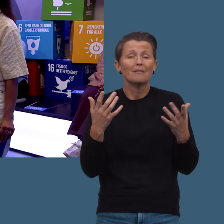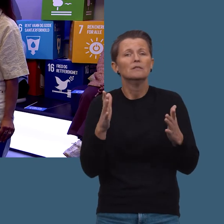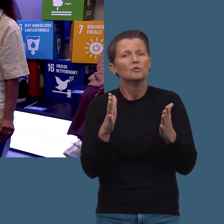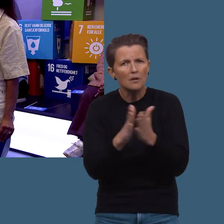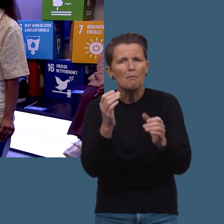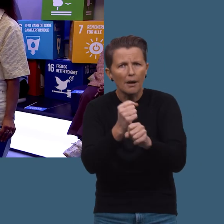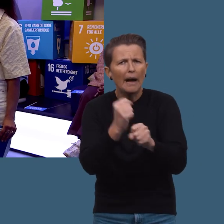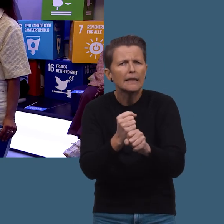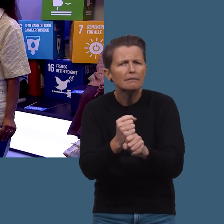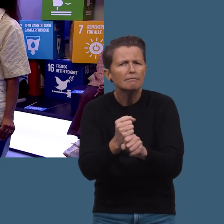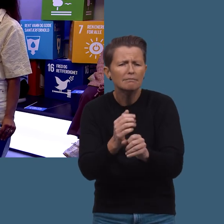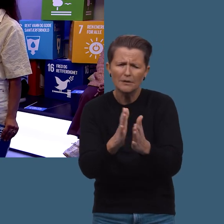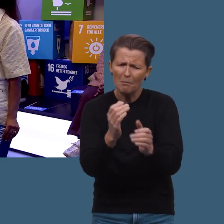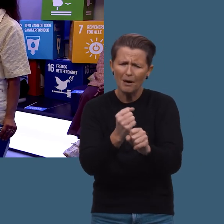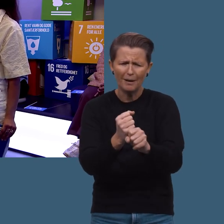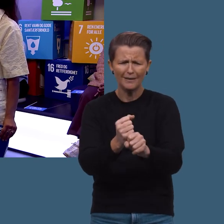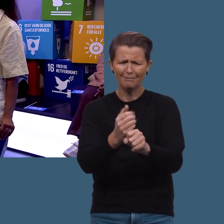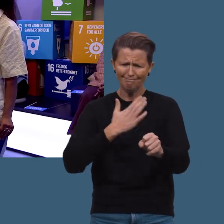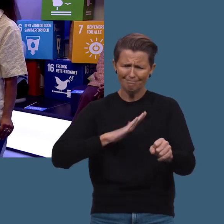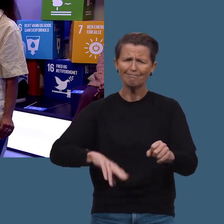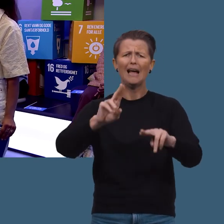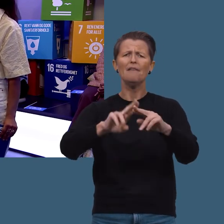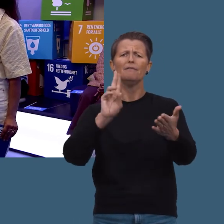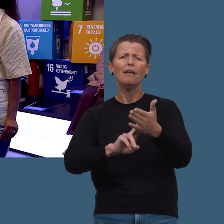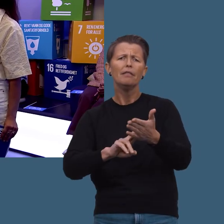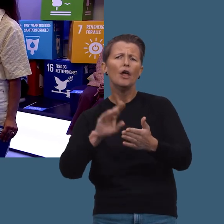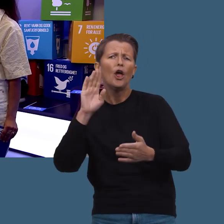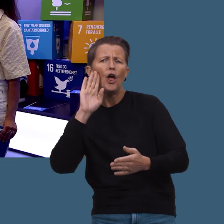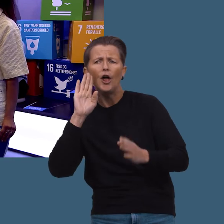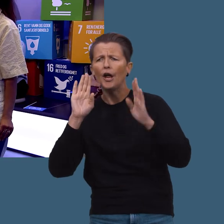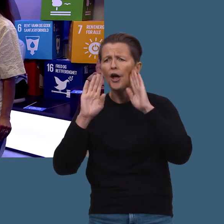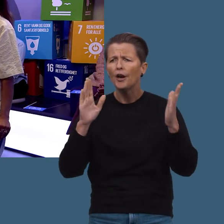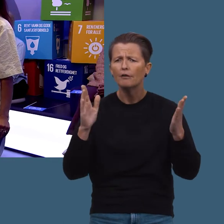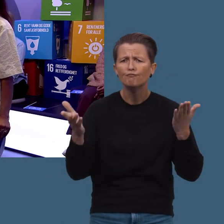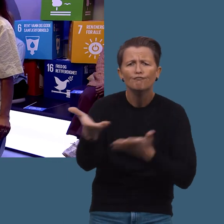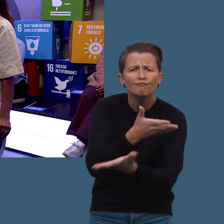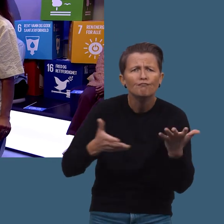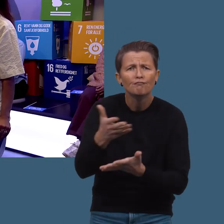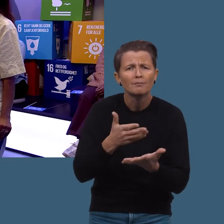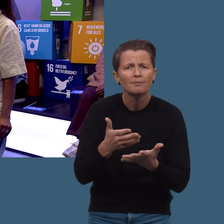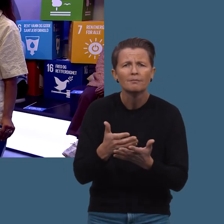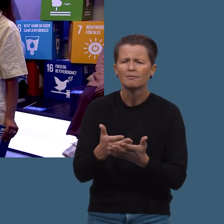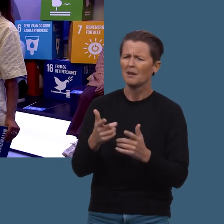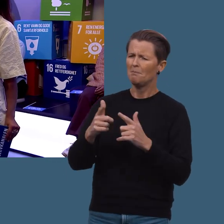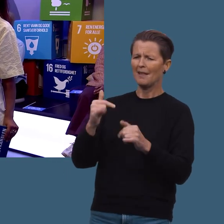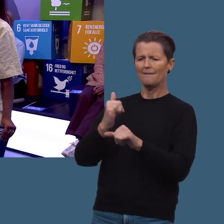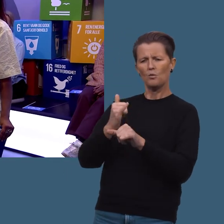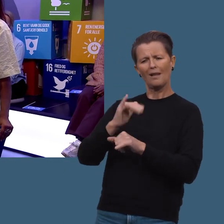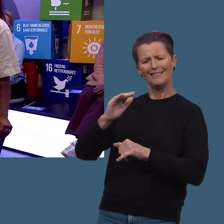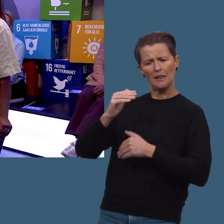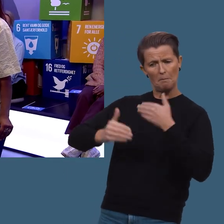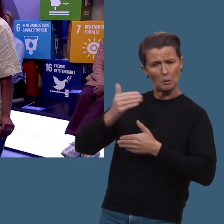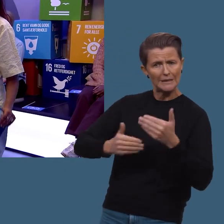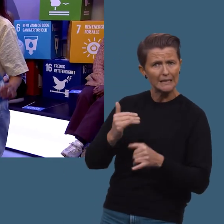ja, samarbeid, det er jo FN det. Høre på hverandre. Ikke sant? Nei, men det noe med det. Og hvordan er på en måte